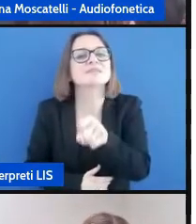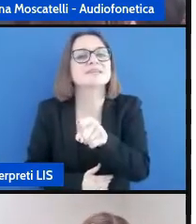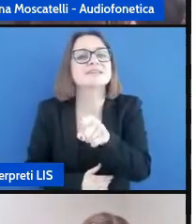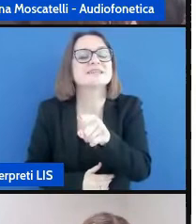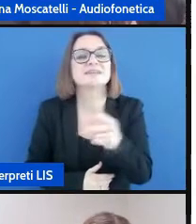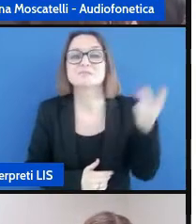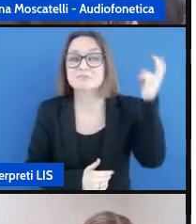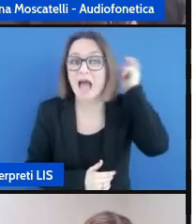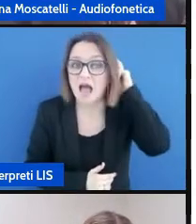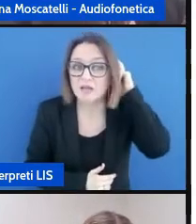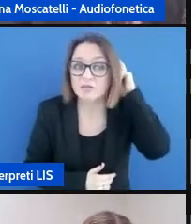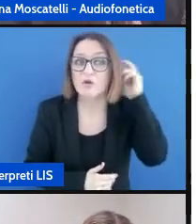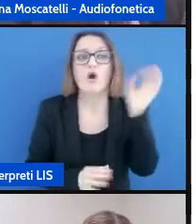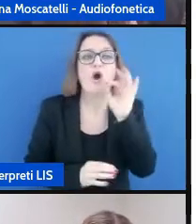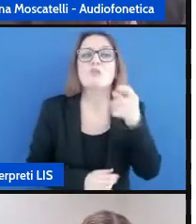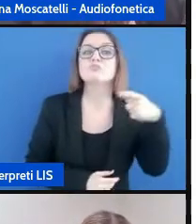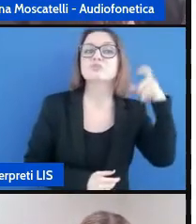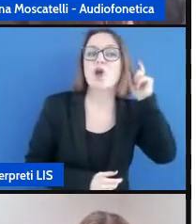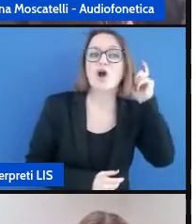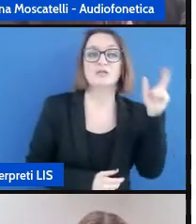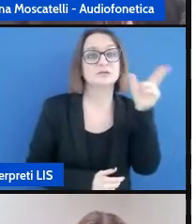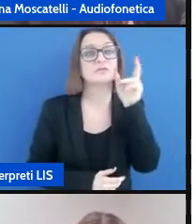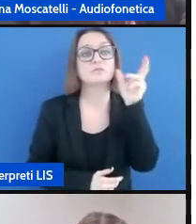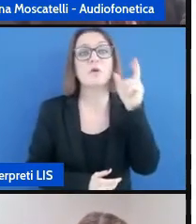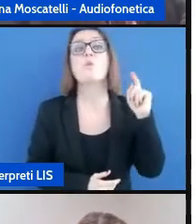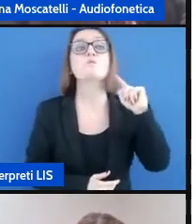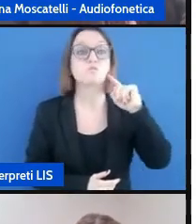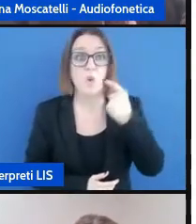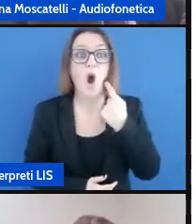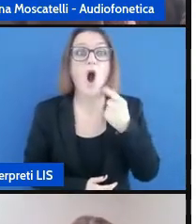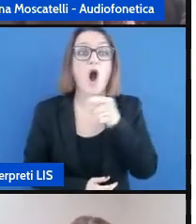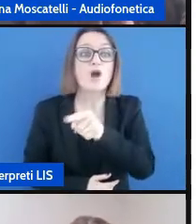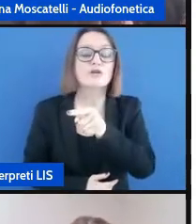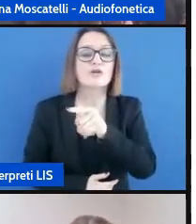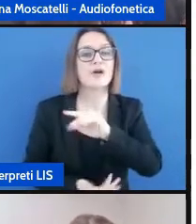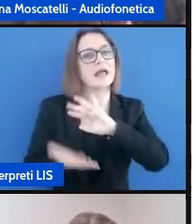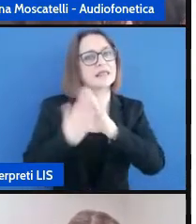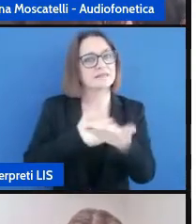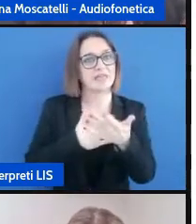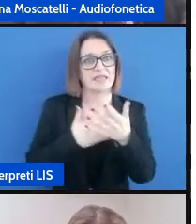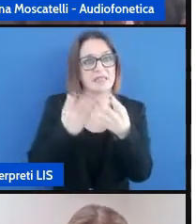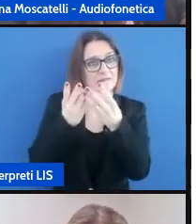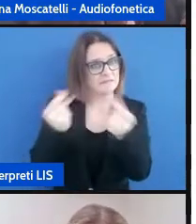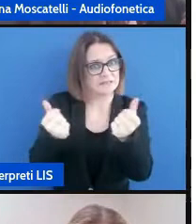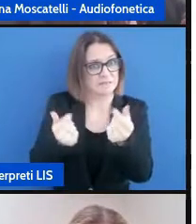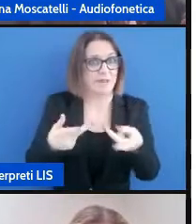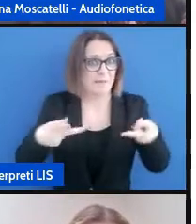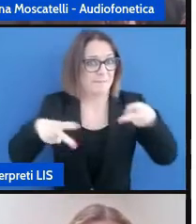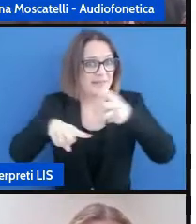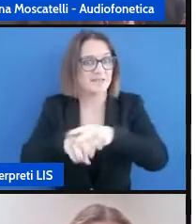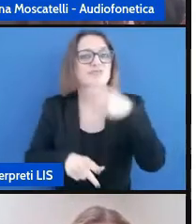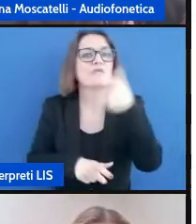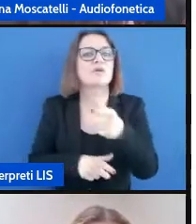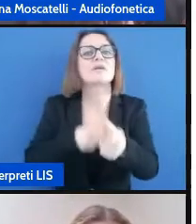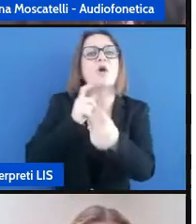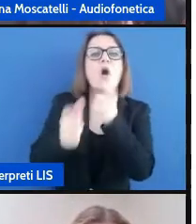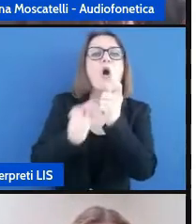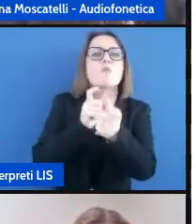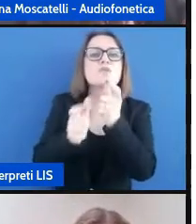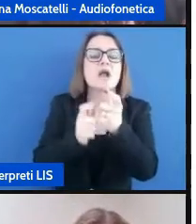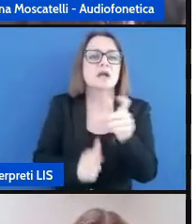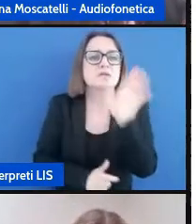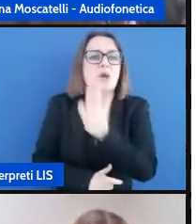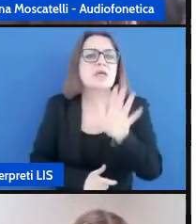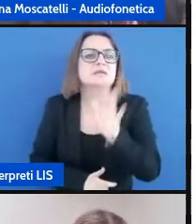impiantati e protesizzati e quindi con un recupero uditivo che permetta una comunicazione che sembra